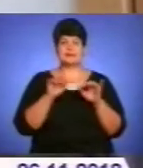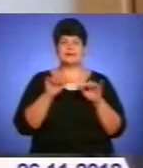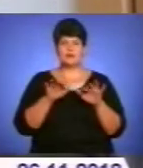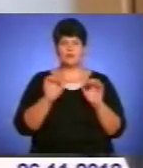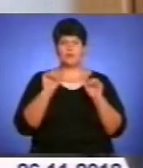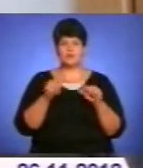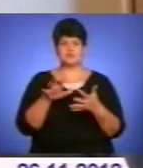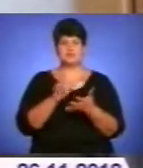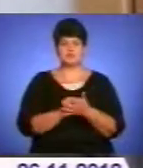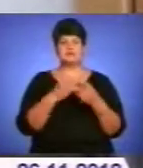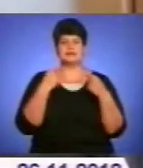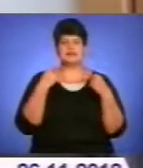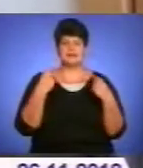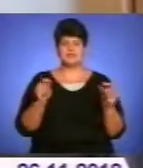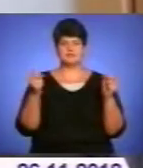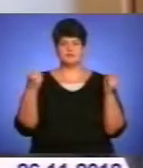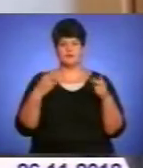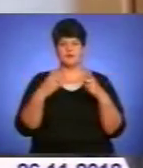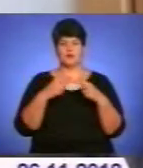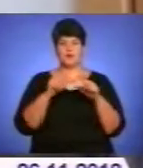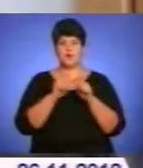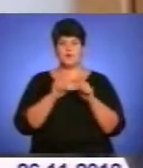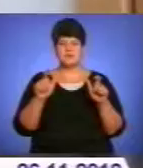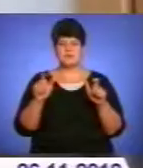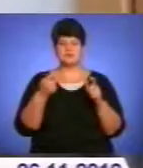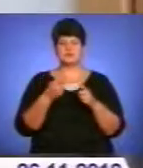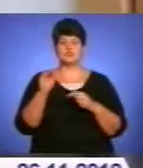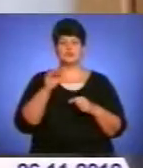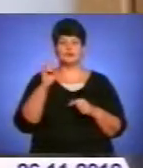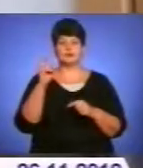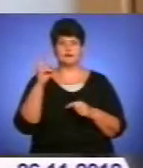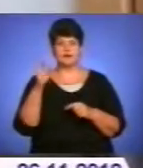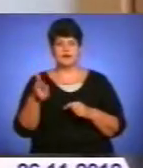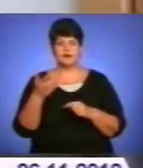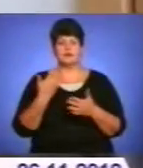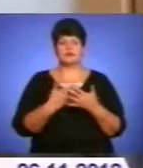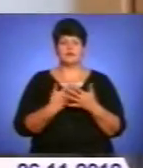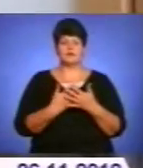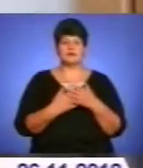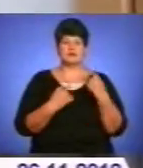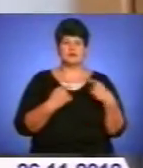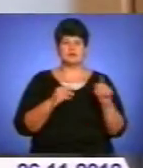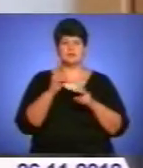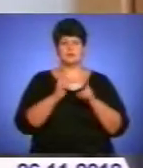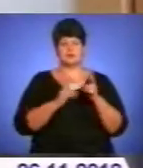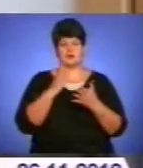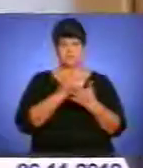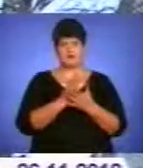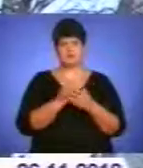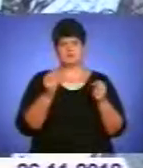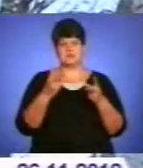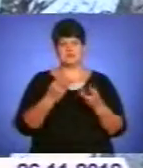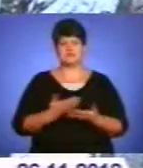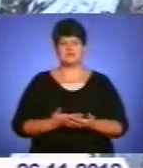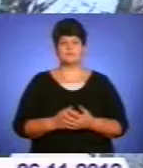займатися і будь-який інший спеціалізований суб'єкт, чи за допомогою житлово-експлуатаційна організація, чи інше підприємство, яке має відповідних спеціалістів.